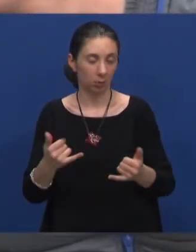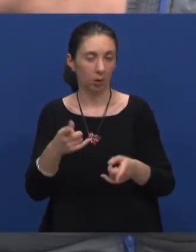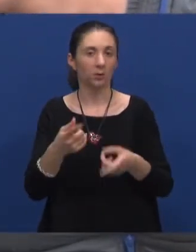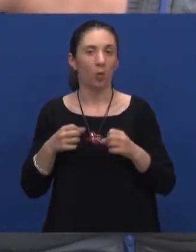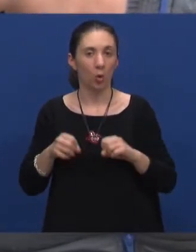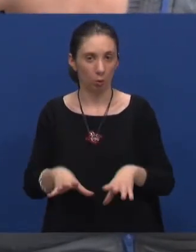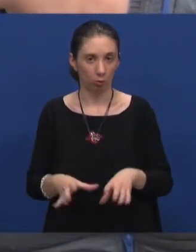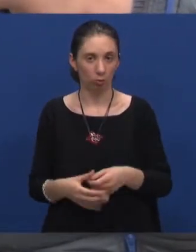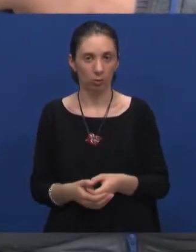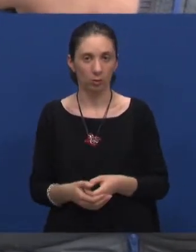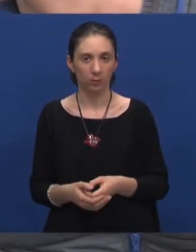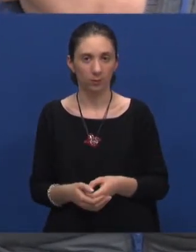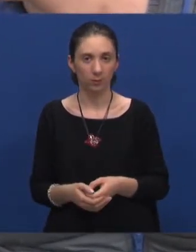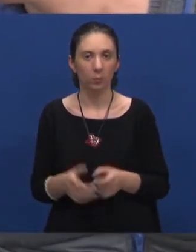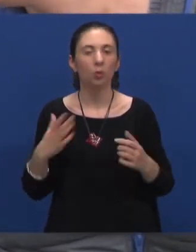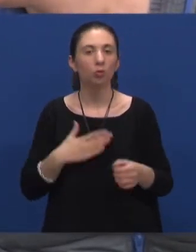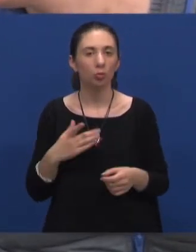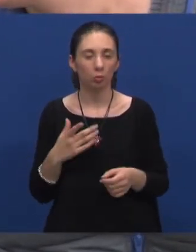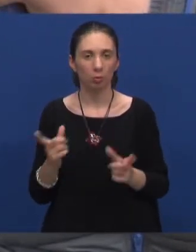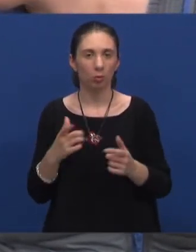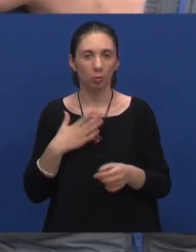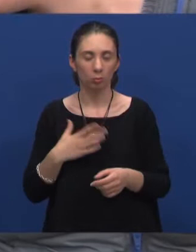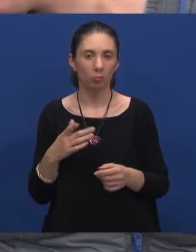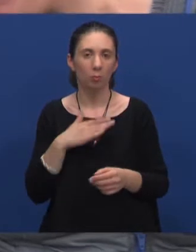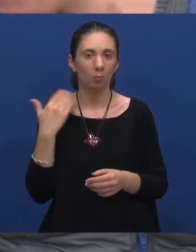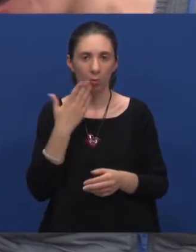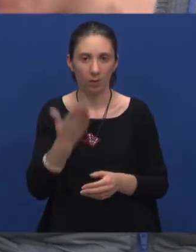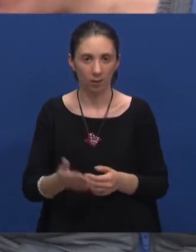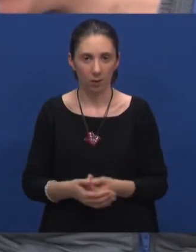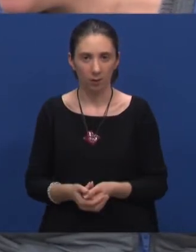rođendan, eto, uživaj i hvala ti puno. Hvala vam.